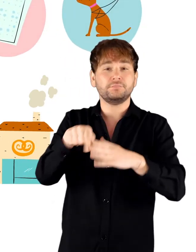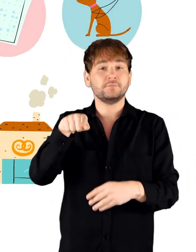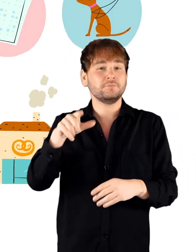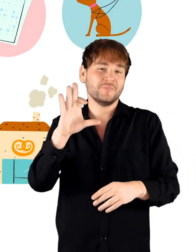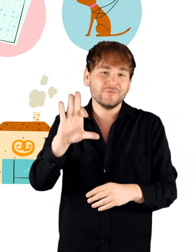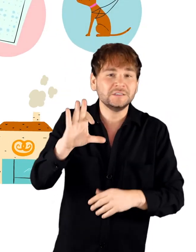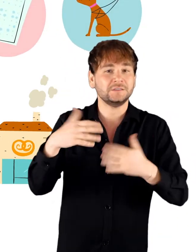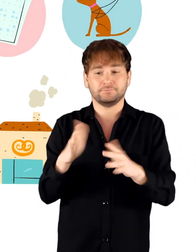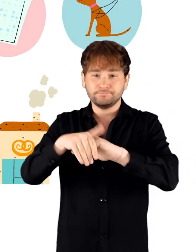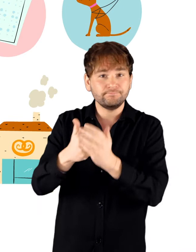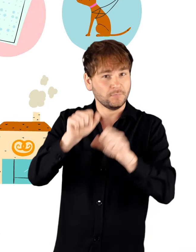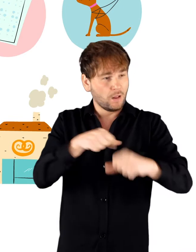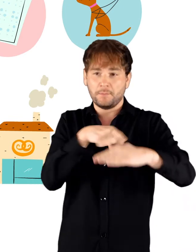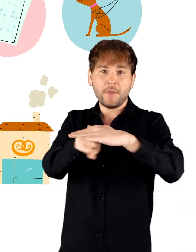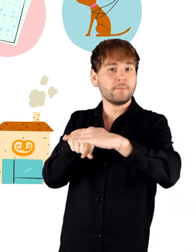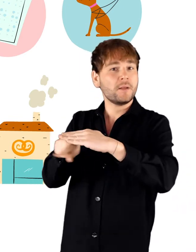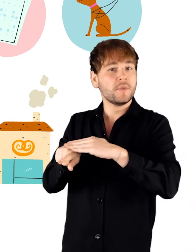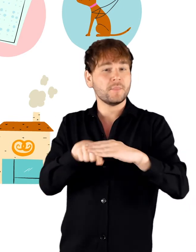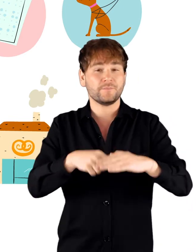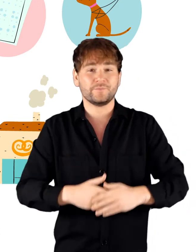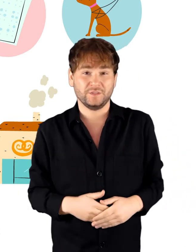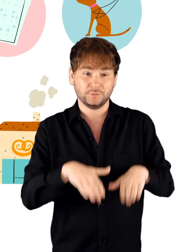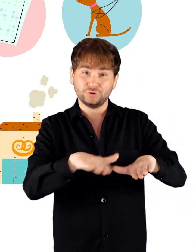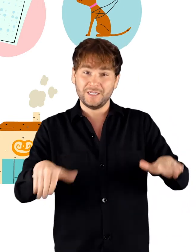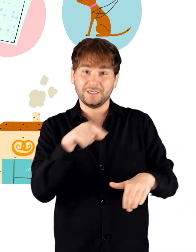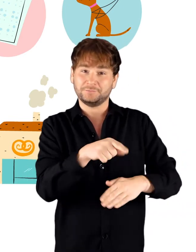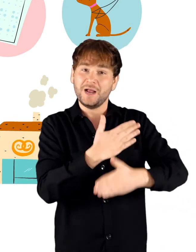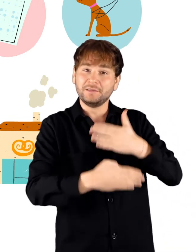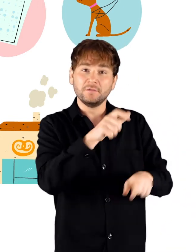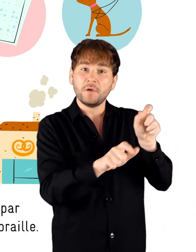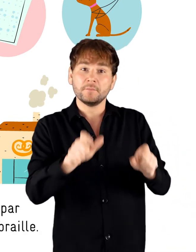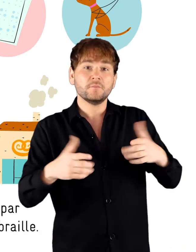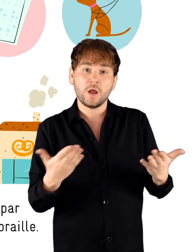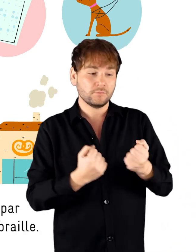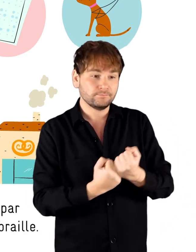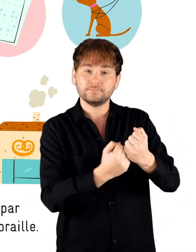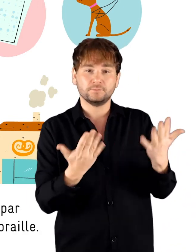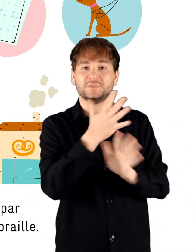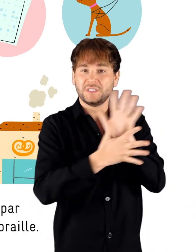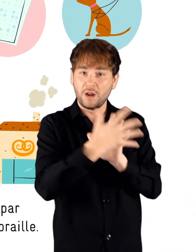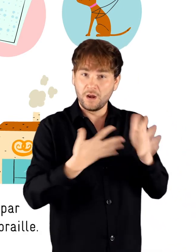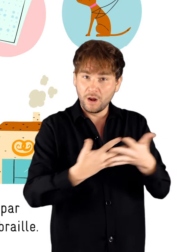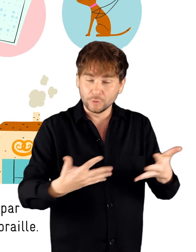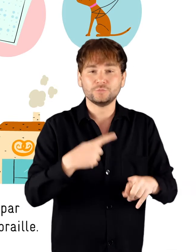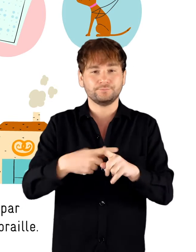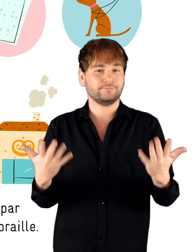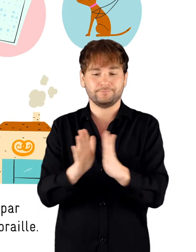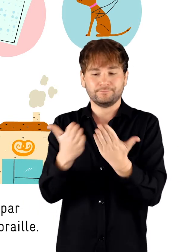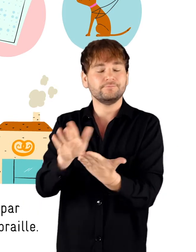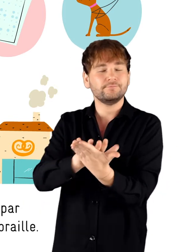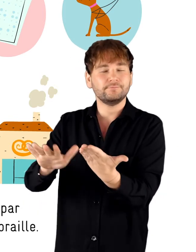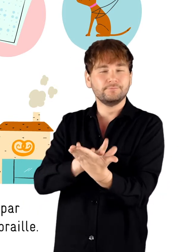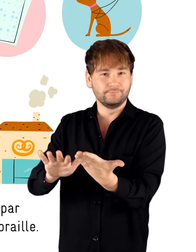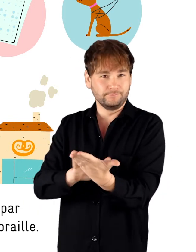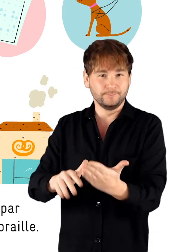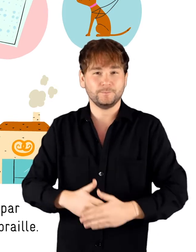signifie accès pour tous aux bâtiments et aux installations sanitaires, soutien aux enfants en situation de handicap par le